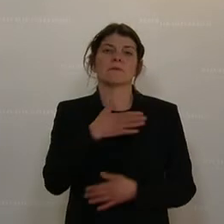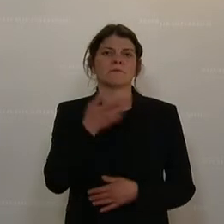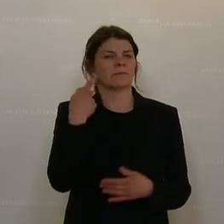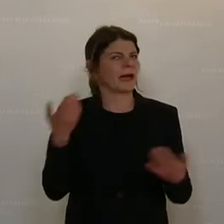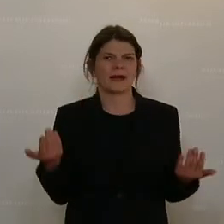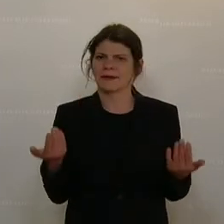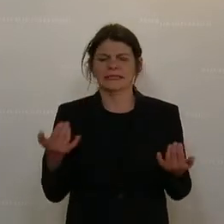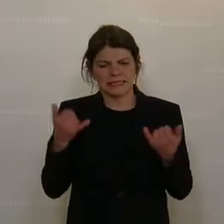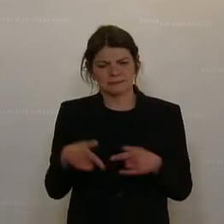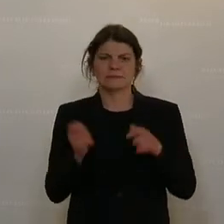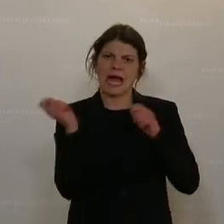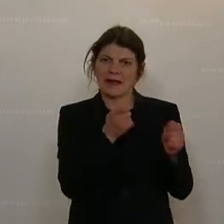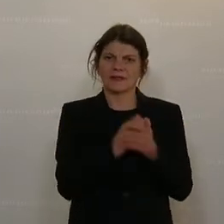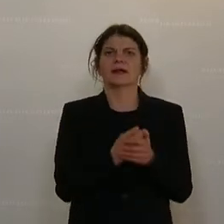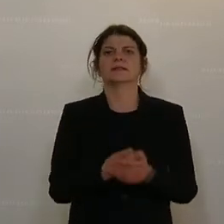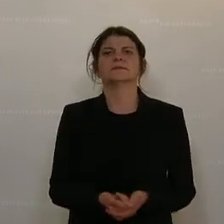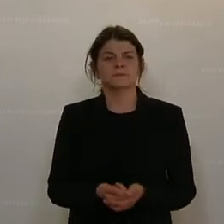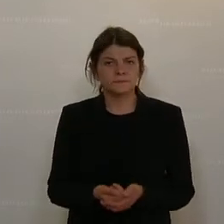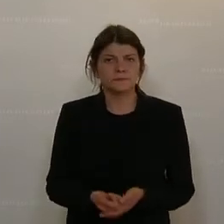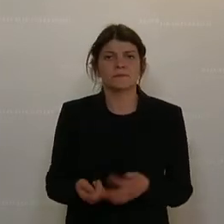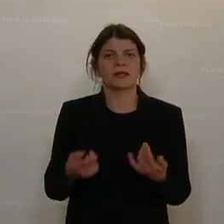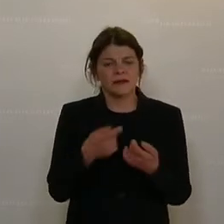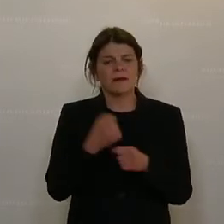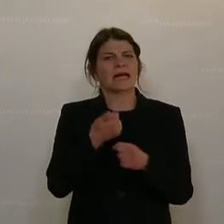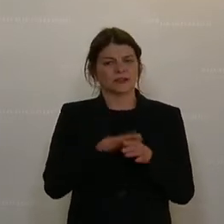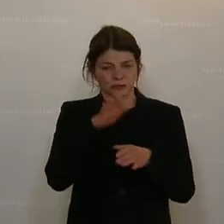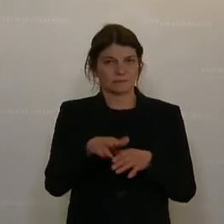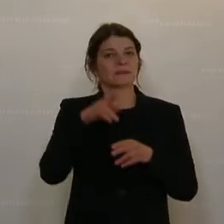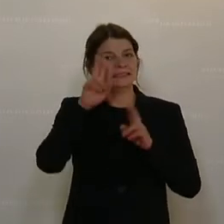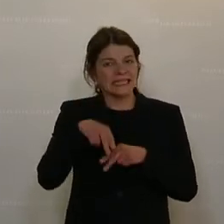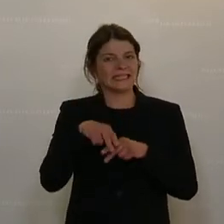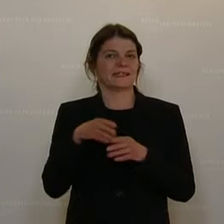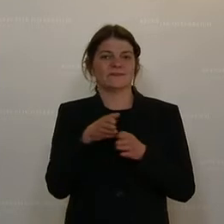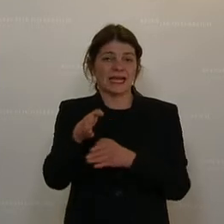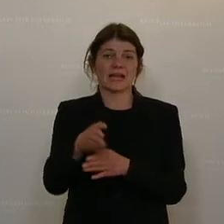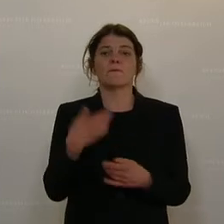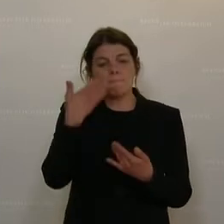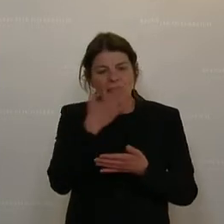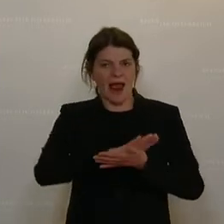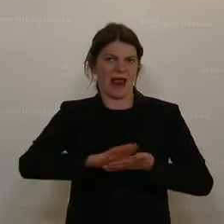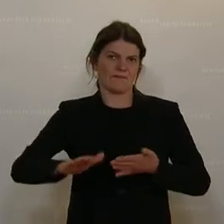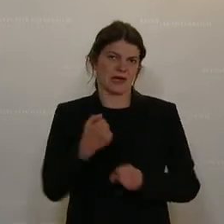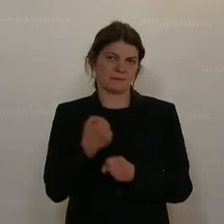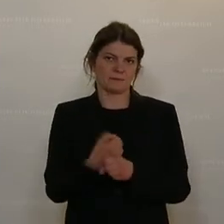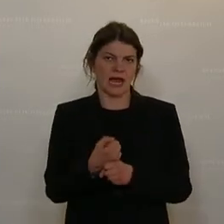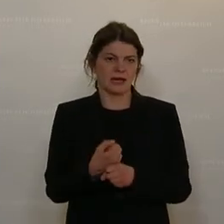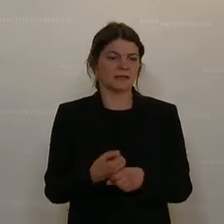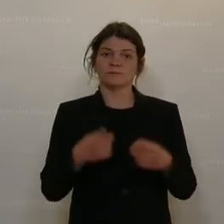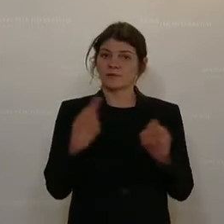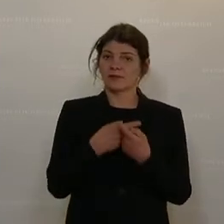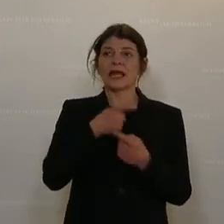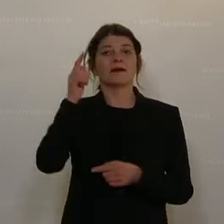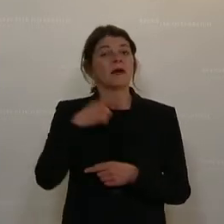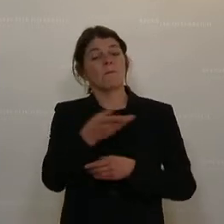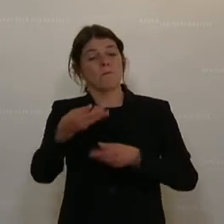meiner Sicht setzen wir mit diesem Antrag wieder einen Schritt in die richtige Richtung zur Vereinfachung Zugänglichkeiten, zu